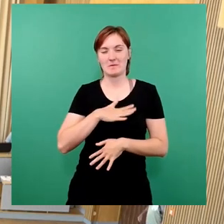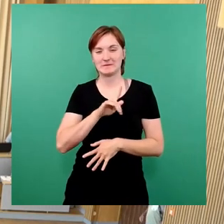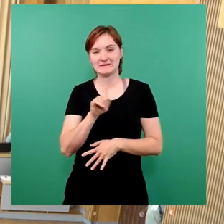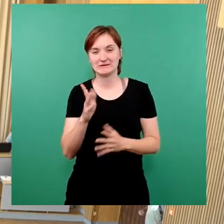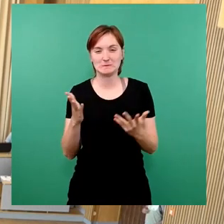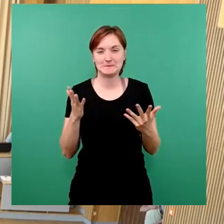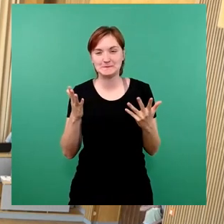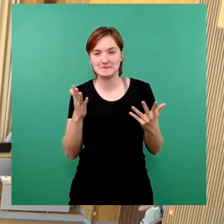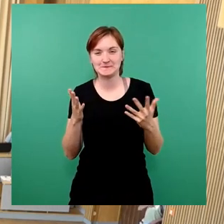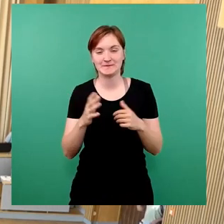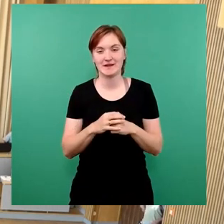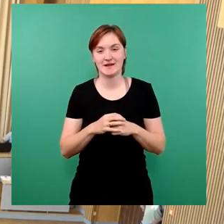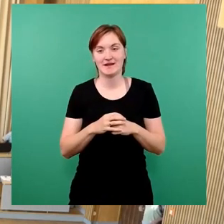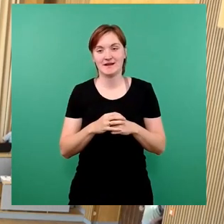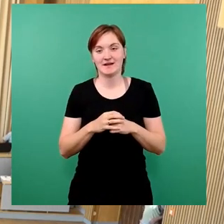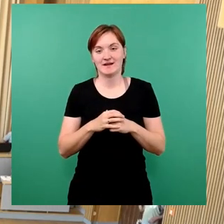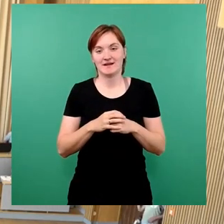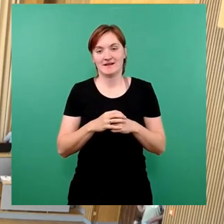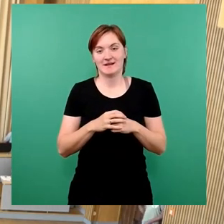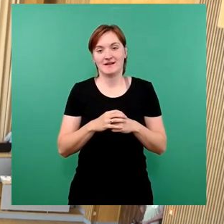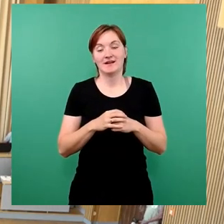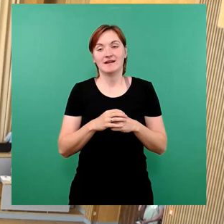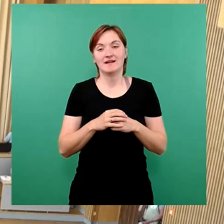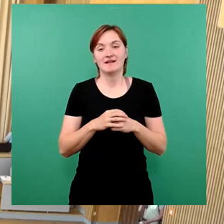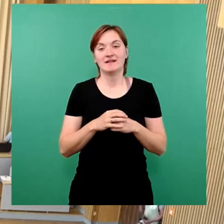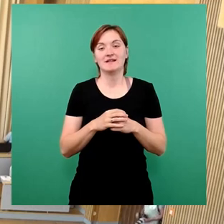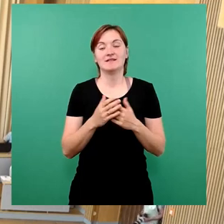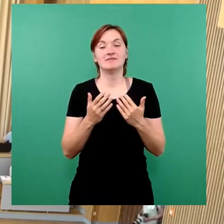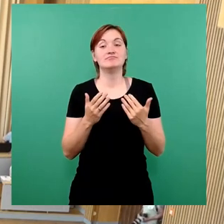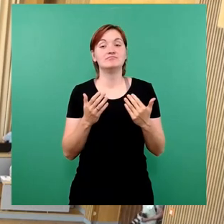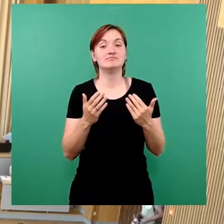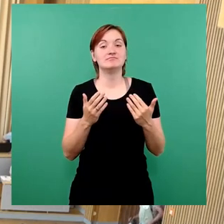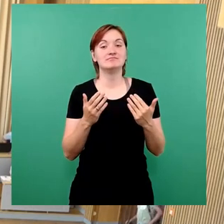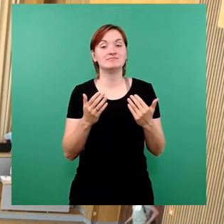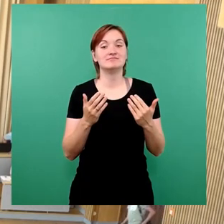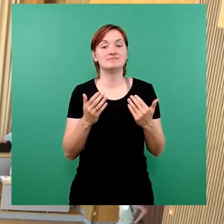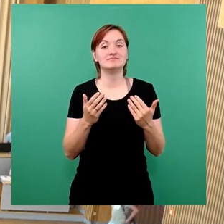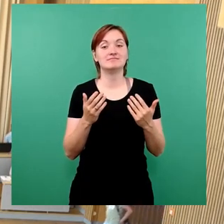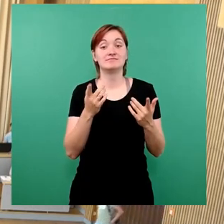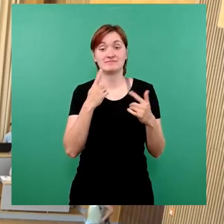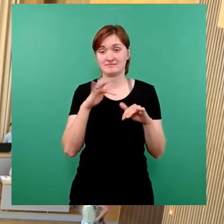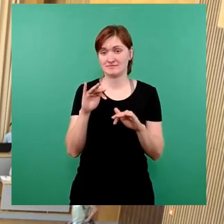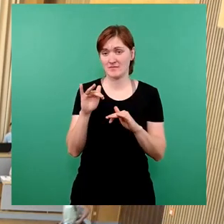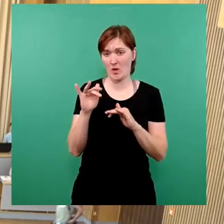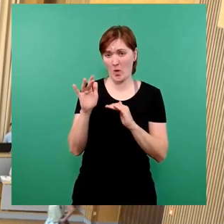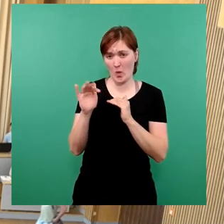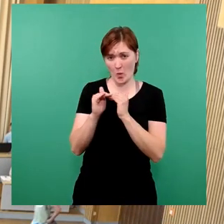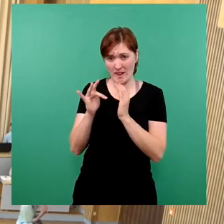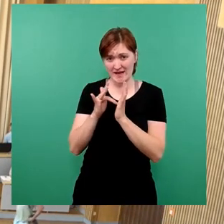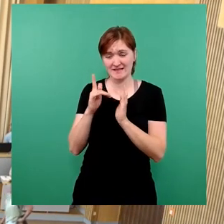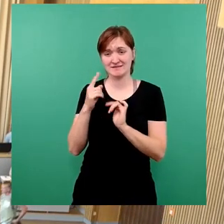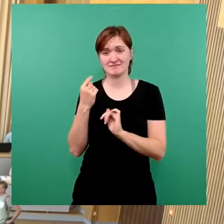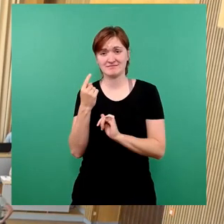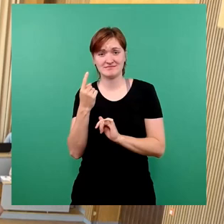Also, die, na ja, doch, schon ein bisschen, Weil, also, dass die Kollegin jenigen von Herrn Schollbach hier